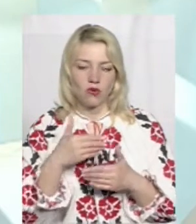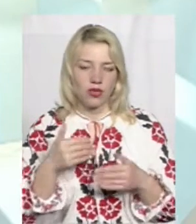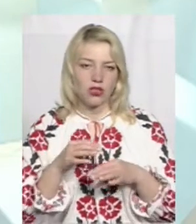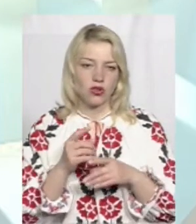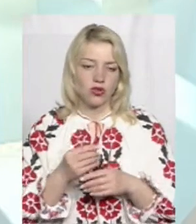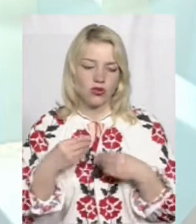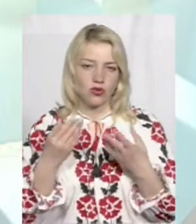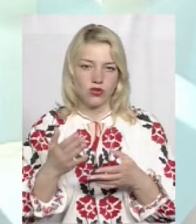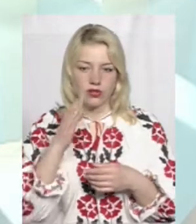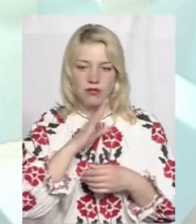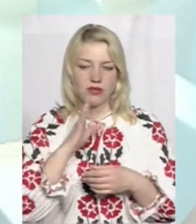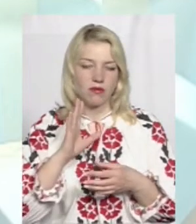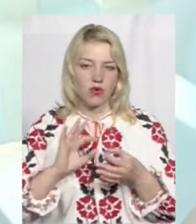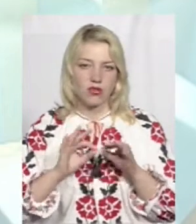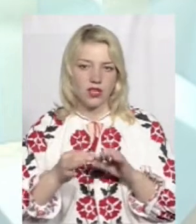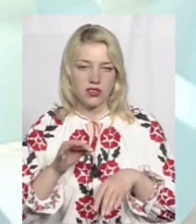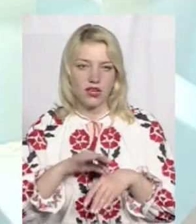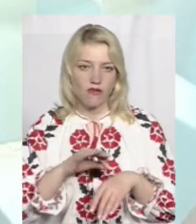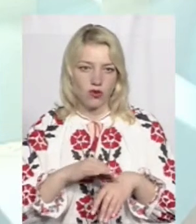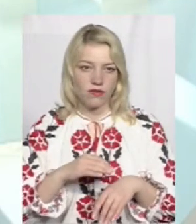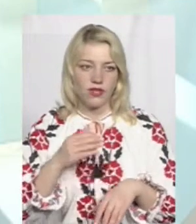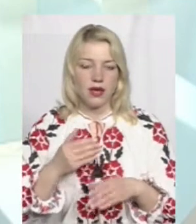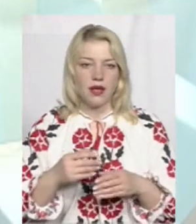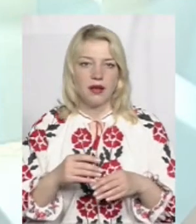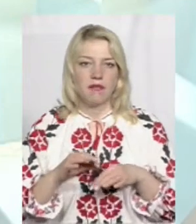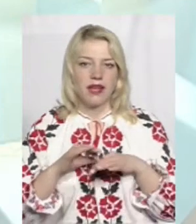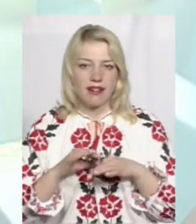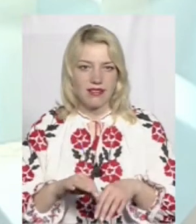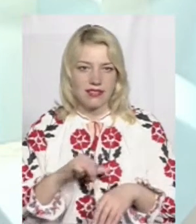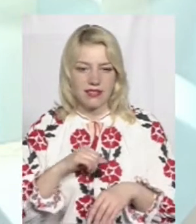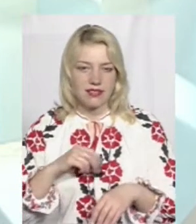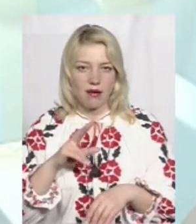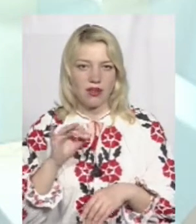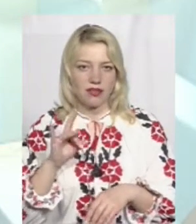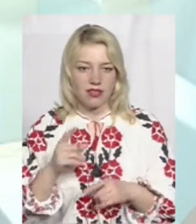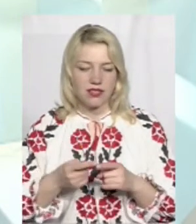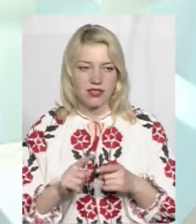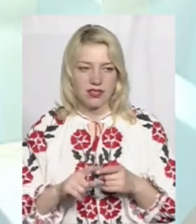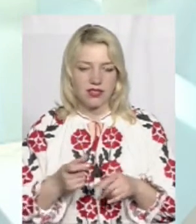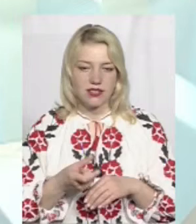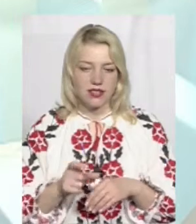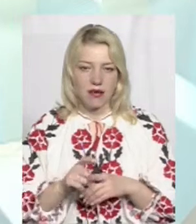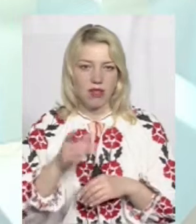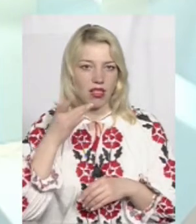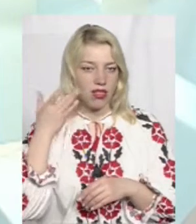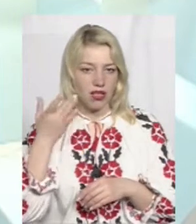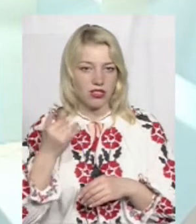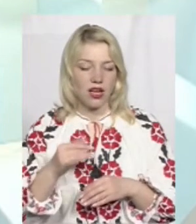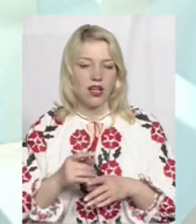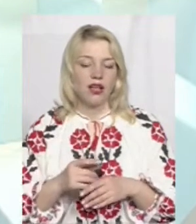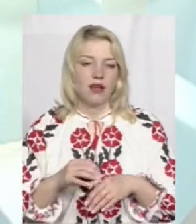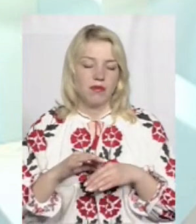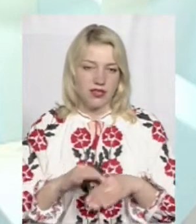доносимо батькам про ускладнення захворювання. Тобто, перенести сам кір, це, звісно, саме легше. Переніс,